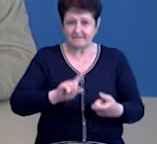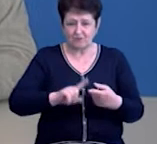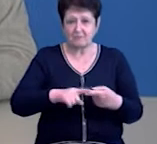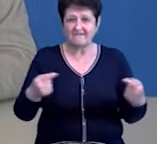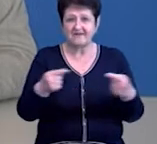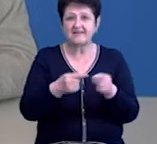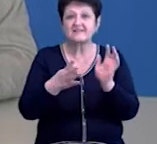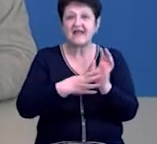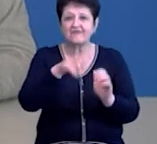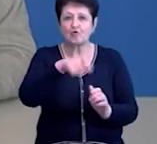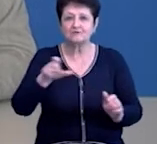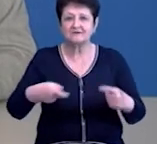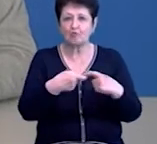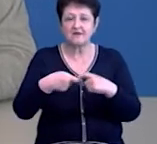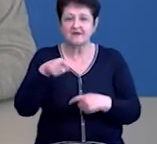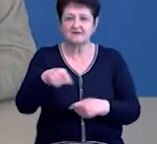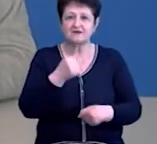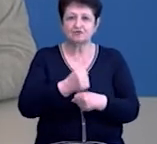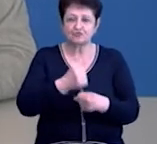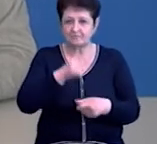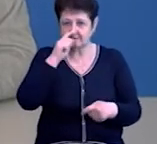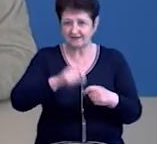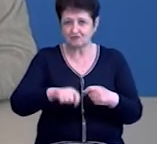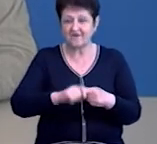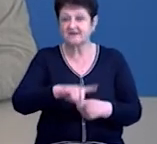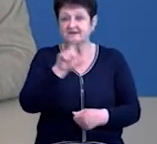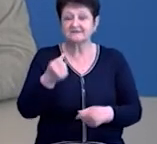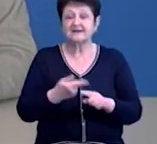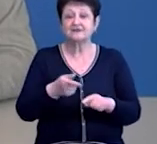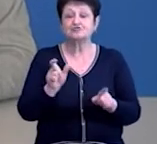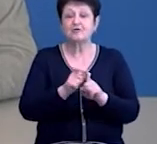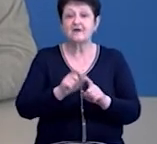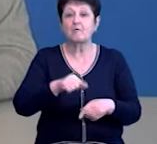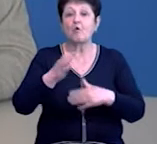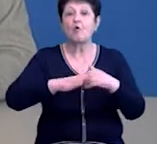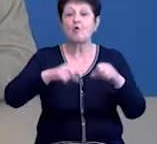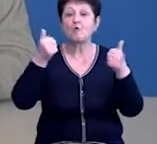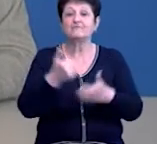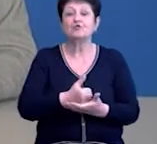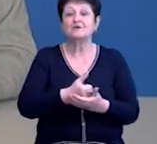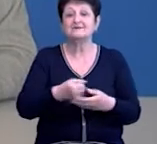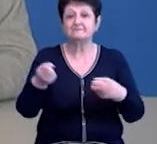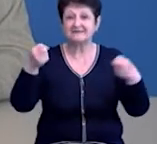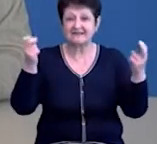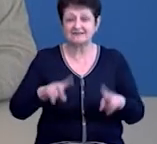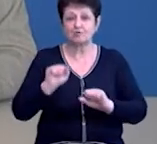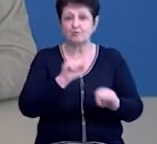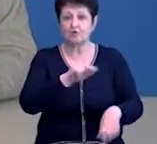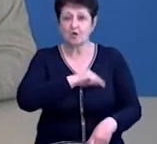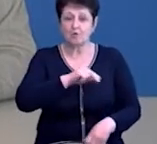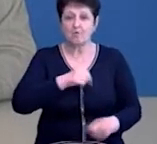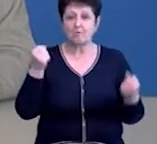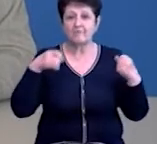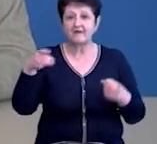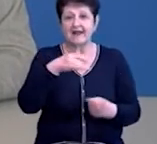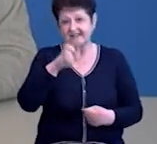9 контактних осіб. Їм зроблять ПЛР-тестування. За словами головного спеціаліста мобілізаційної та оборонної роботи Бобровської